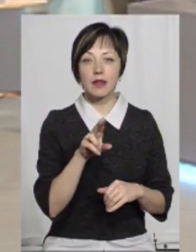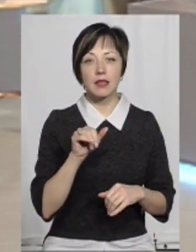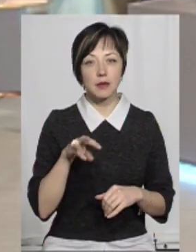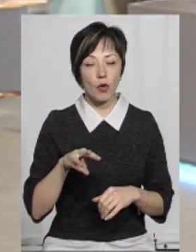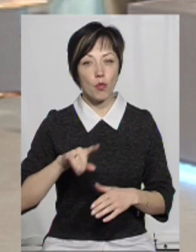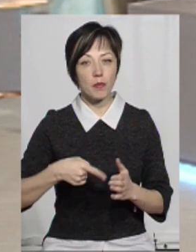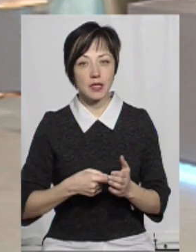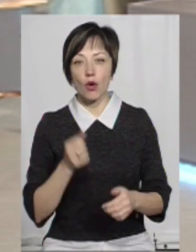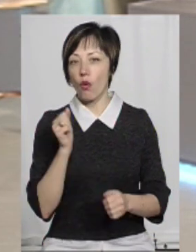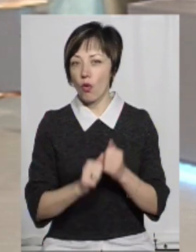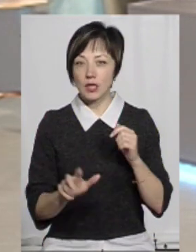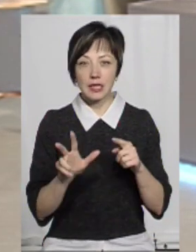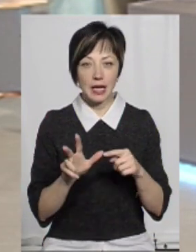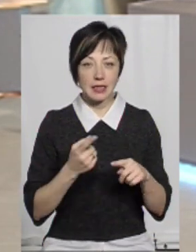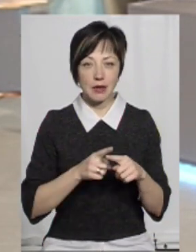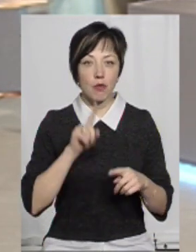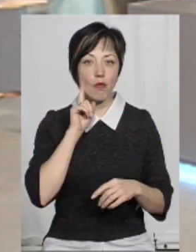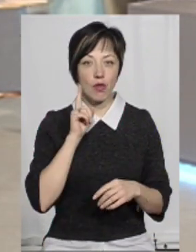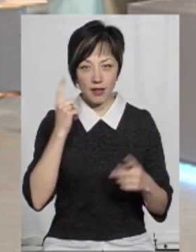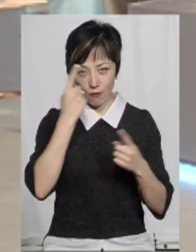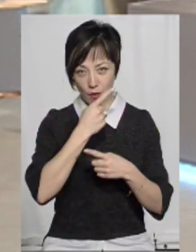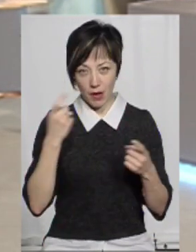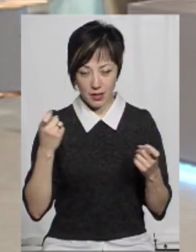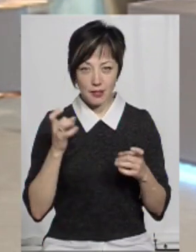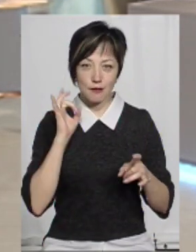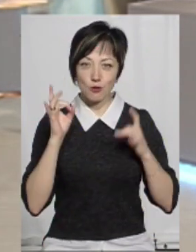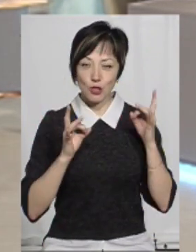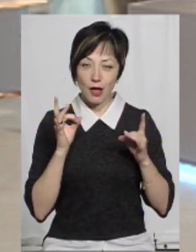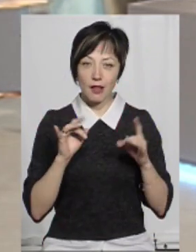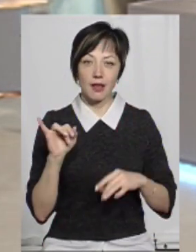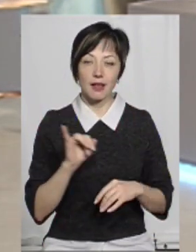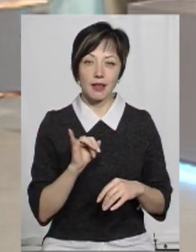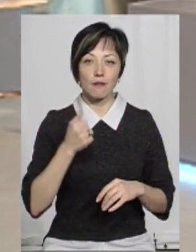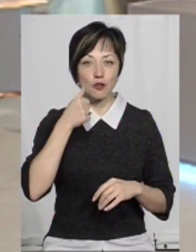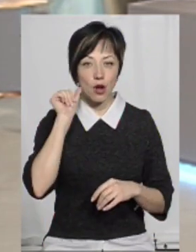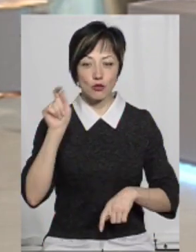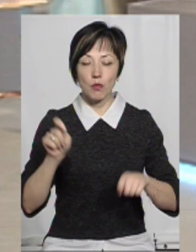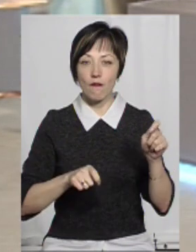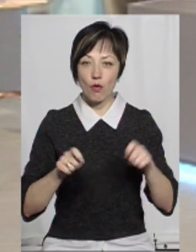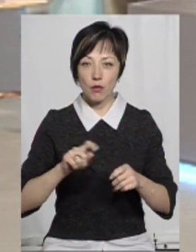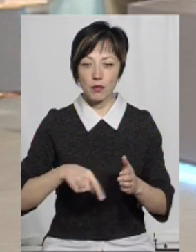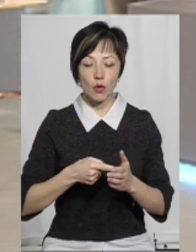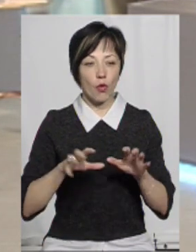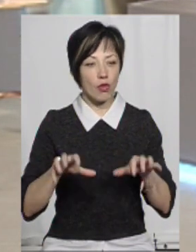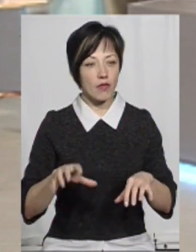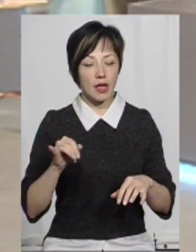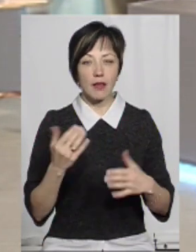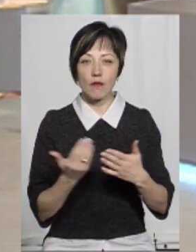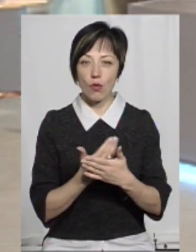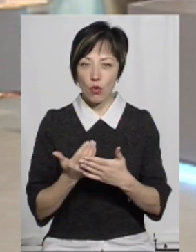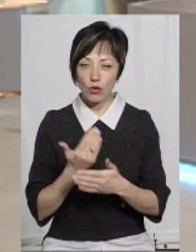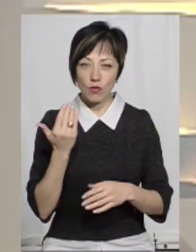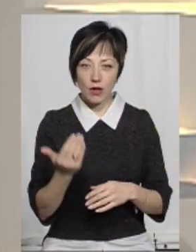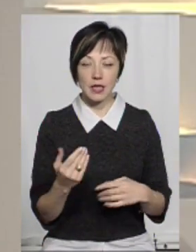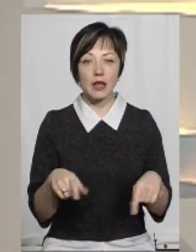у місті, де кожен третій – це молодь, ця інформація звучала і на вчорашньому форумі від міського голови, і в ролику